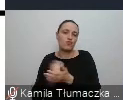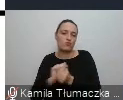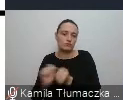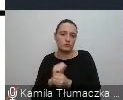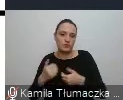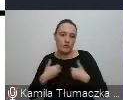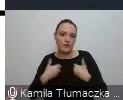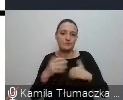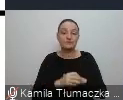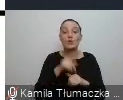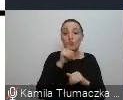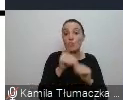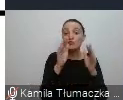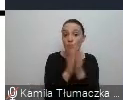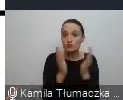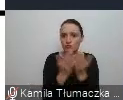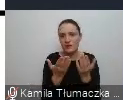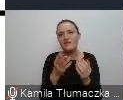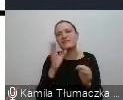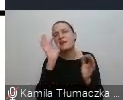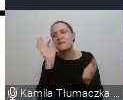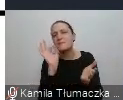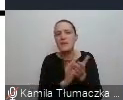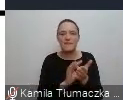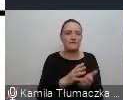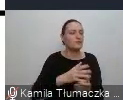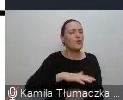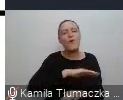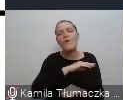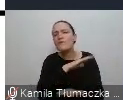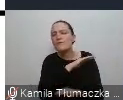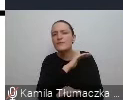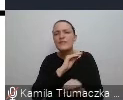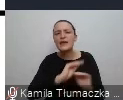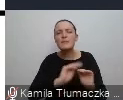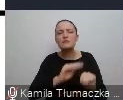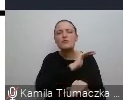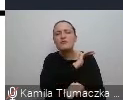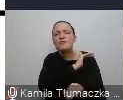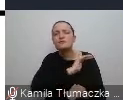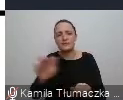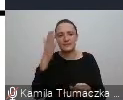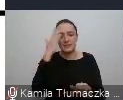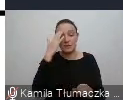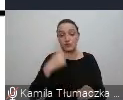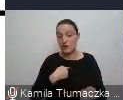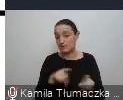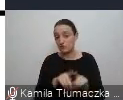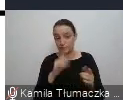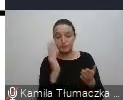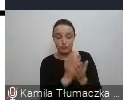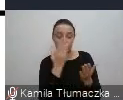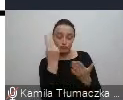Tę książkę prawdopodobnie znają wszyscy terapeuci, Cyfrowa Demencja. Czyta się ją jednym tchem, ja też ją przeczytałam.